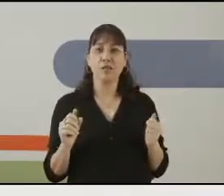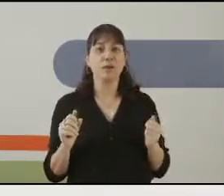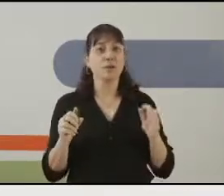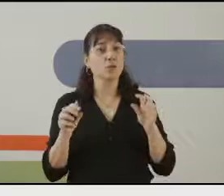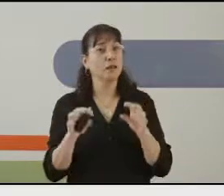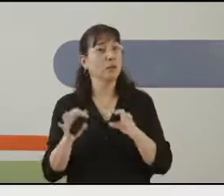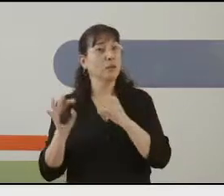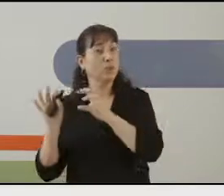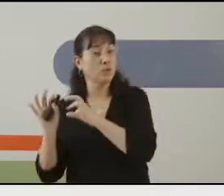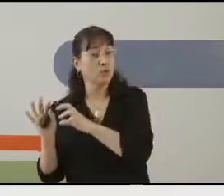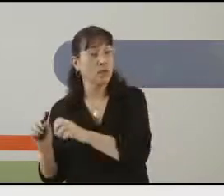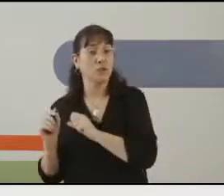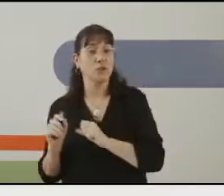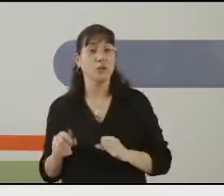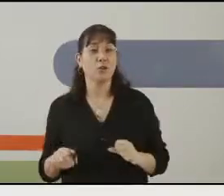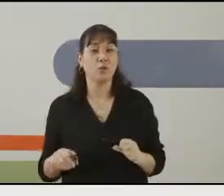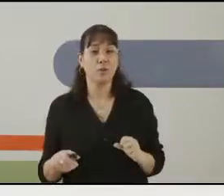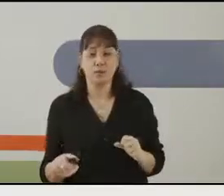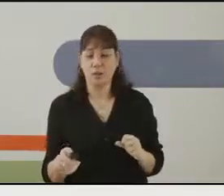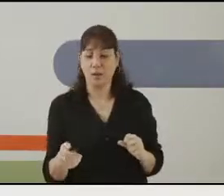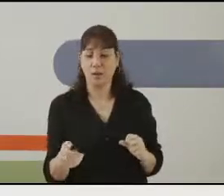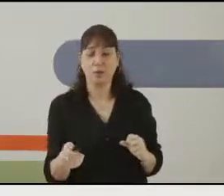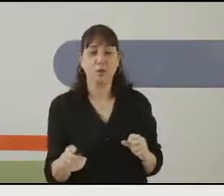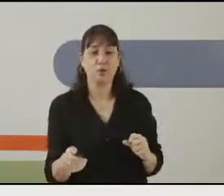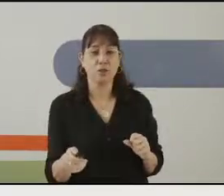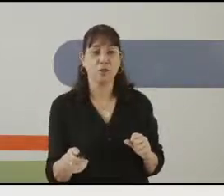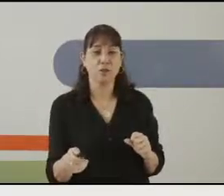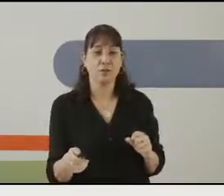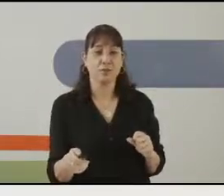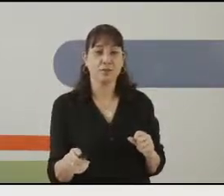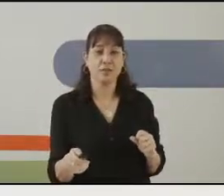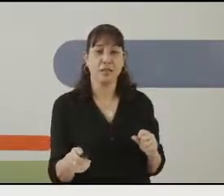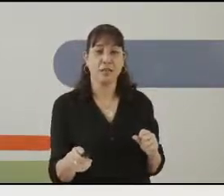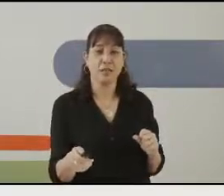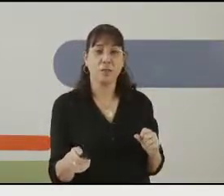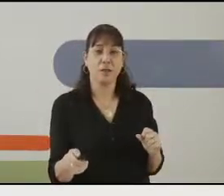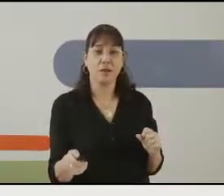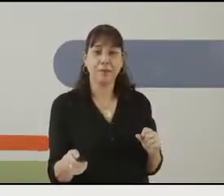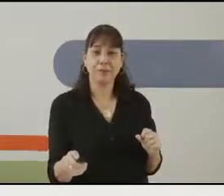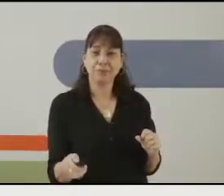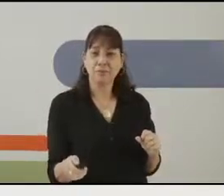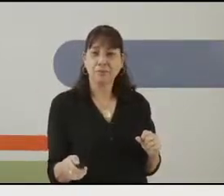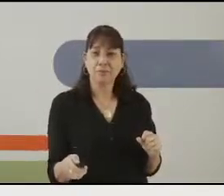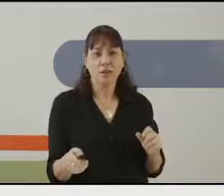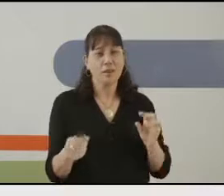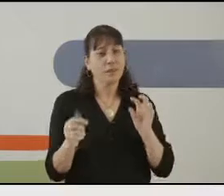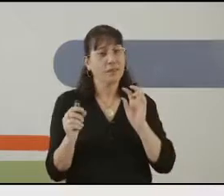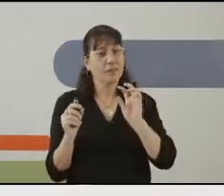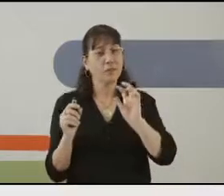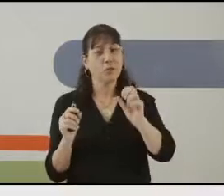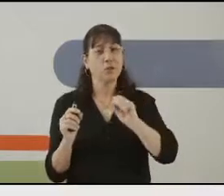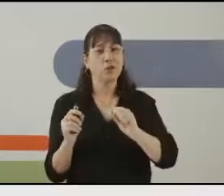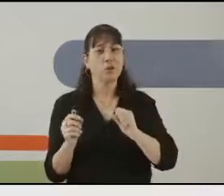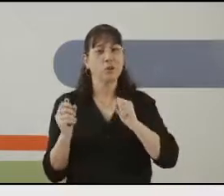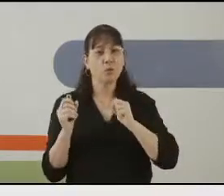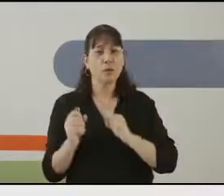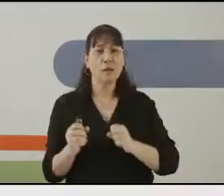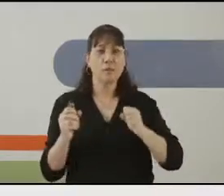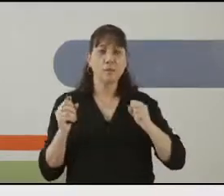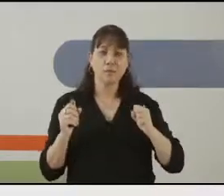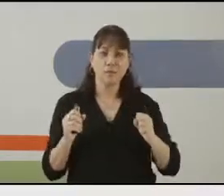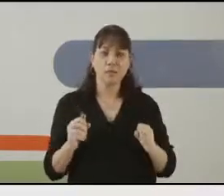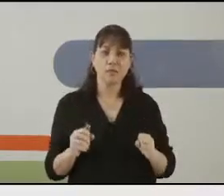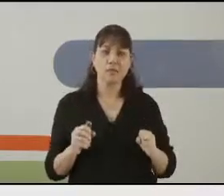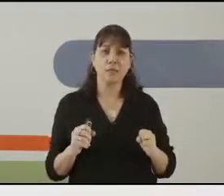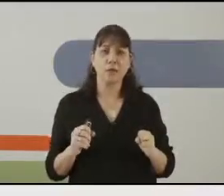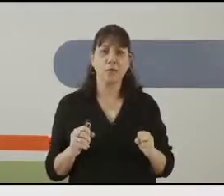המיוחד הזה, הוא שם אותם במוסך שלו, במוסך המכוניות שלו, ואת כלי התחבורה, ואת הדמויות שלו הוא